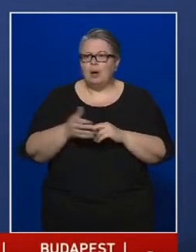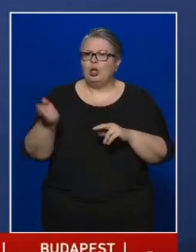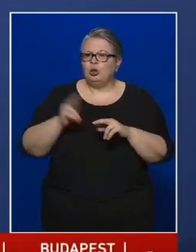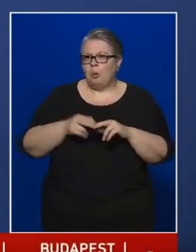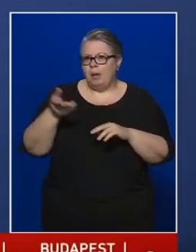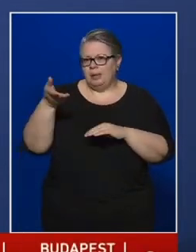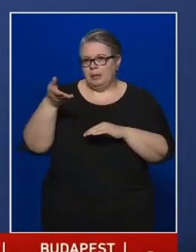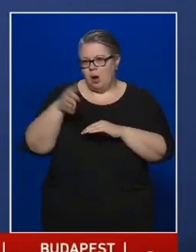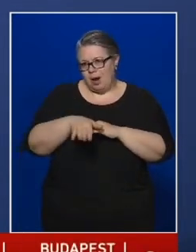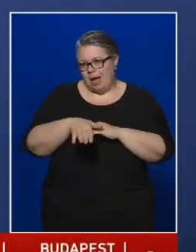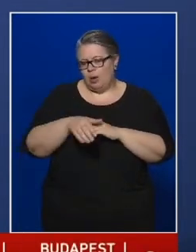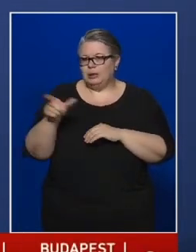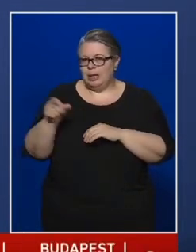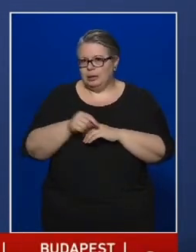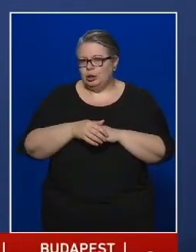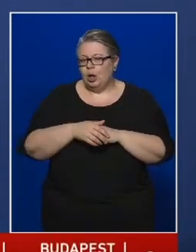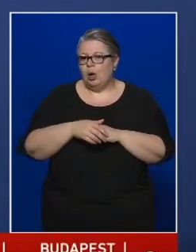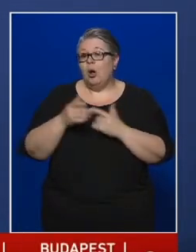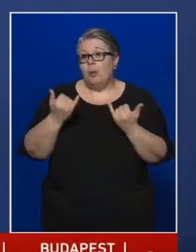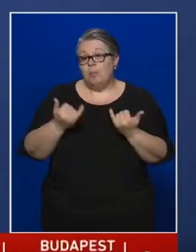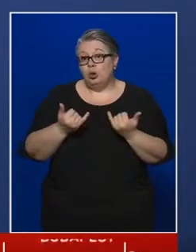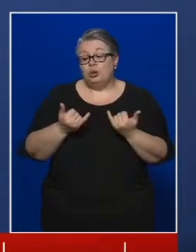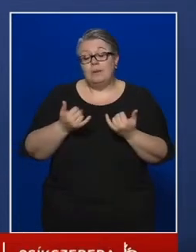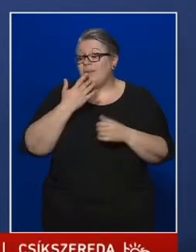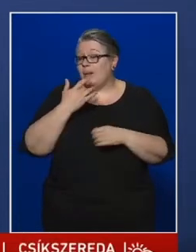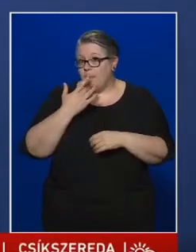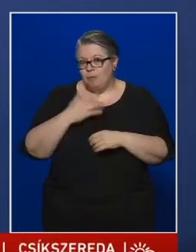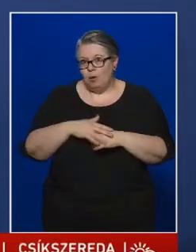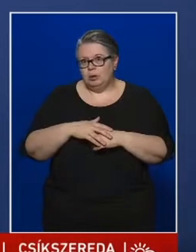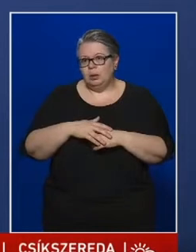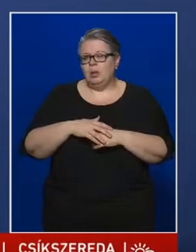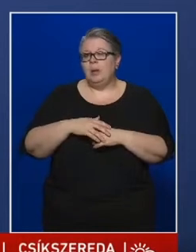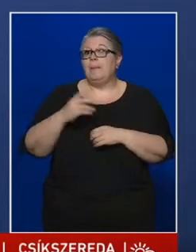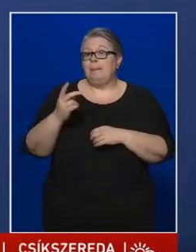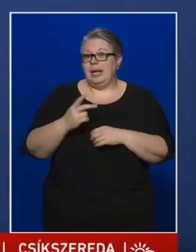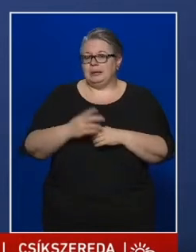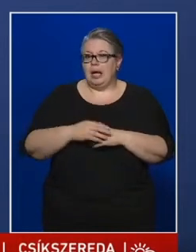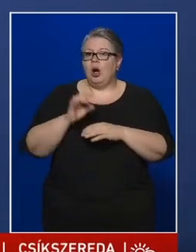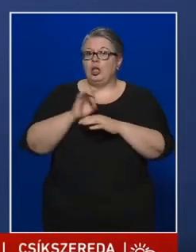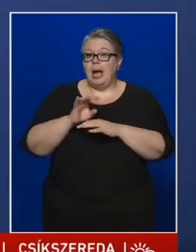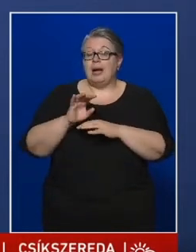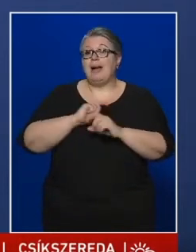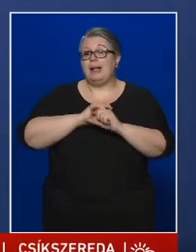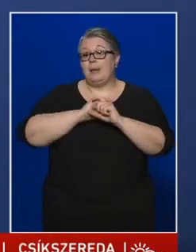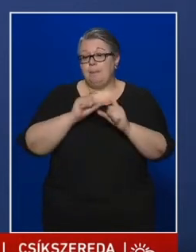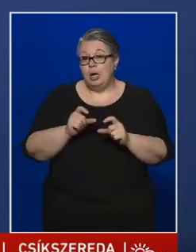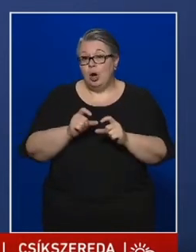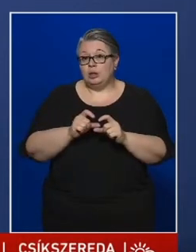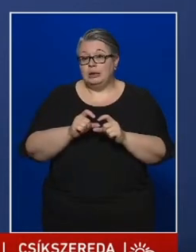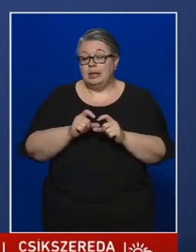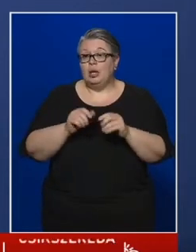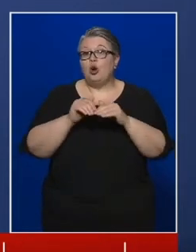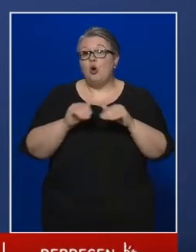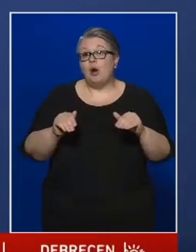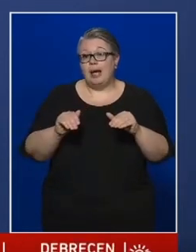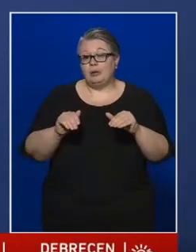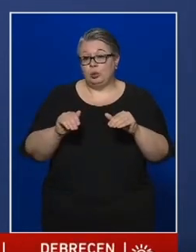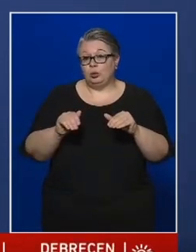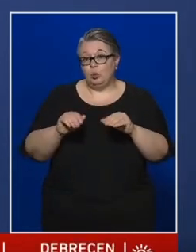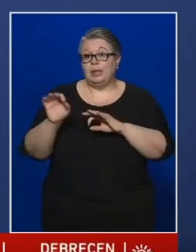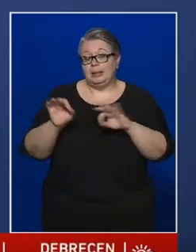többlethalálozással, ami most elmaradt értelemszerűen, a járvány miatti korlátozó